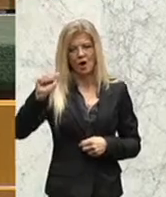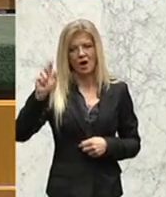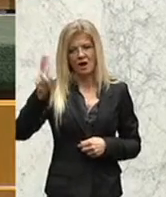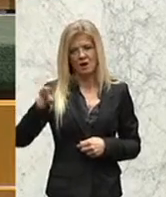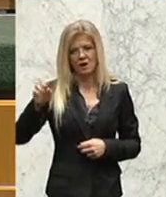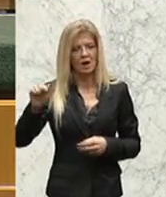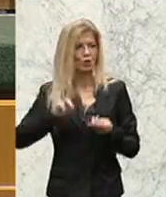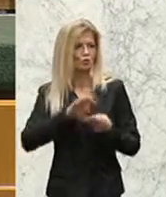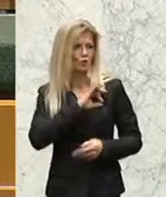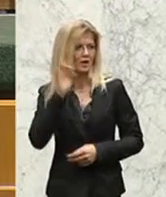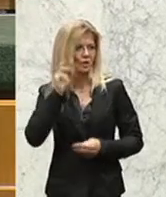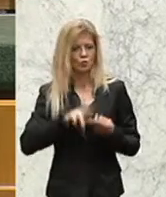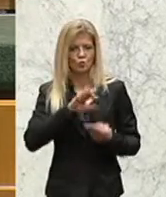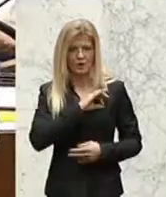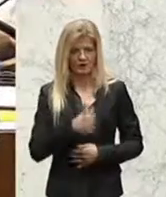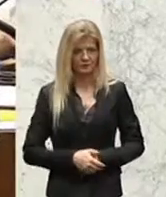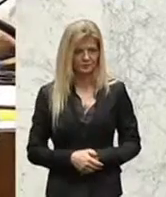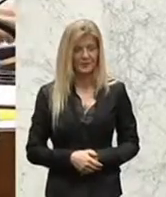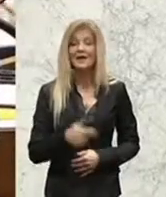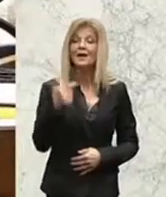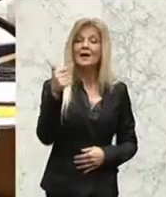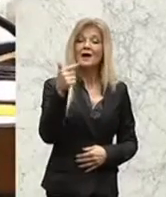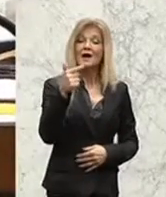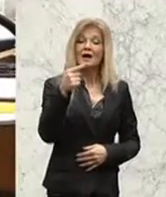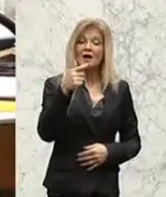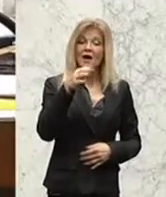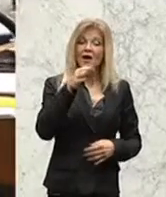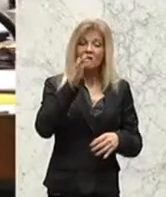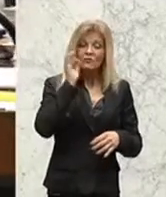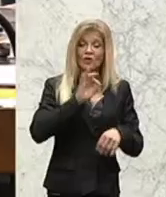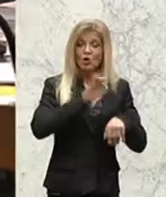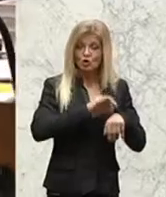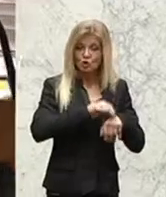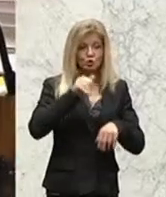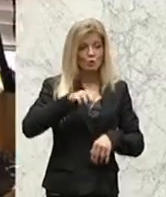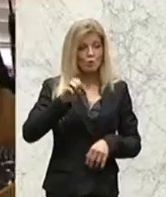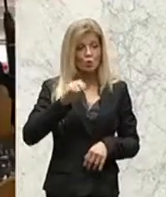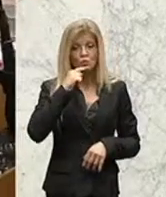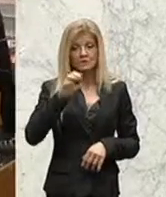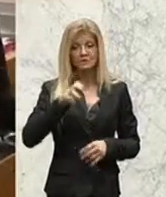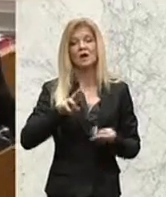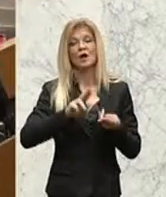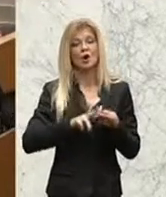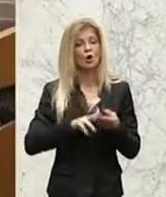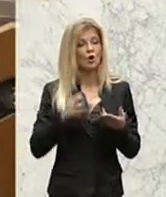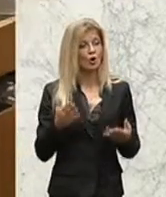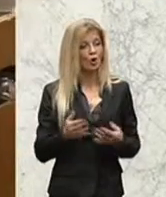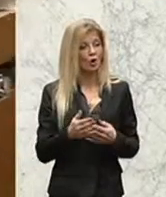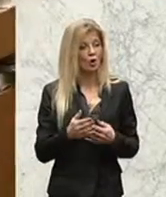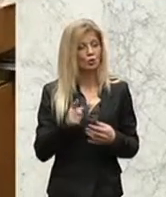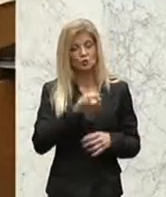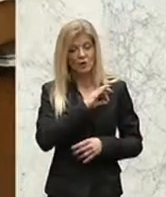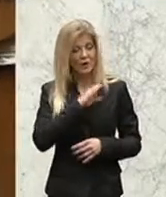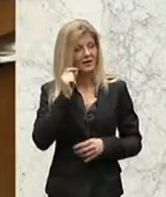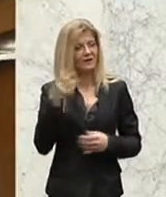die Abgeordneten Dr. Moser, Kolleginnen und Kollegen, ein Verlangen auf getrennte Abstimmung eingebracht. Werde zunächst über die